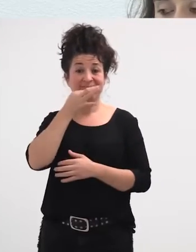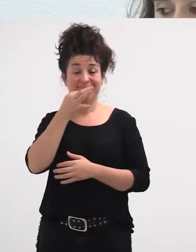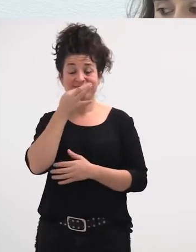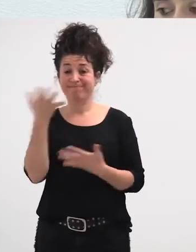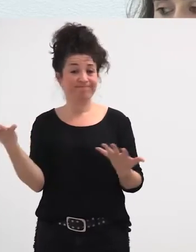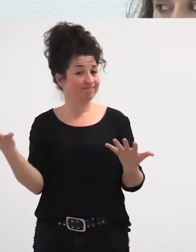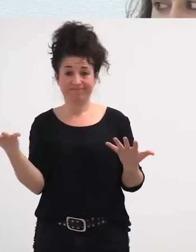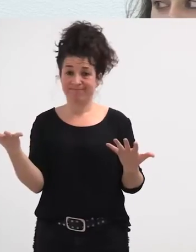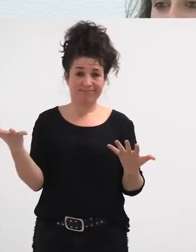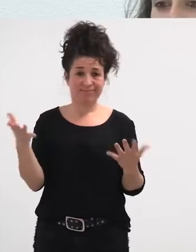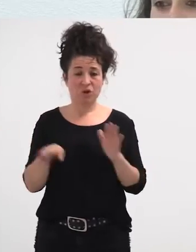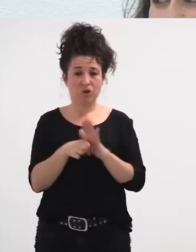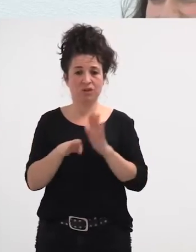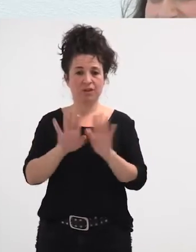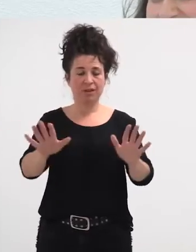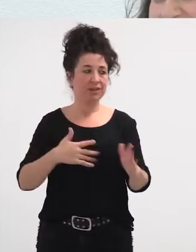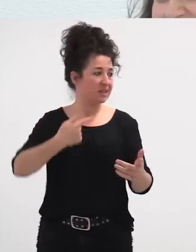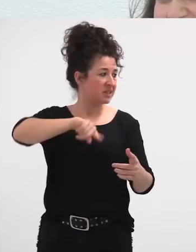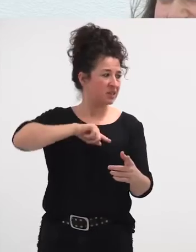gure aldetika, nik usteet, ja, behar dutura.